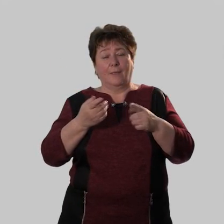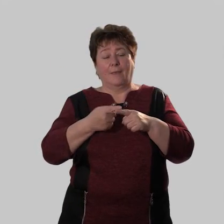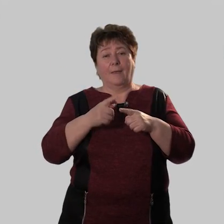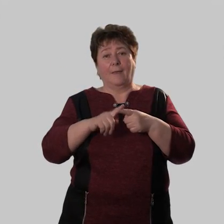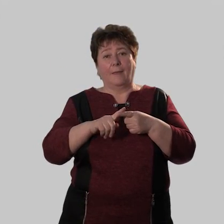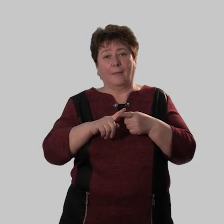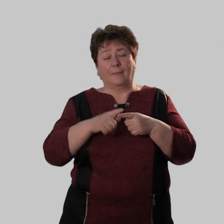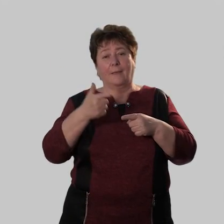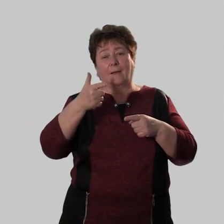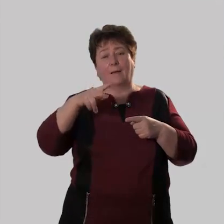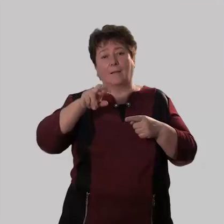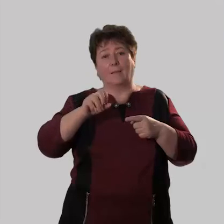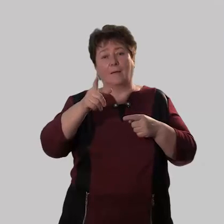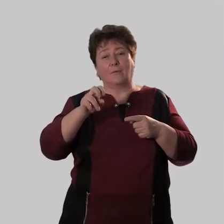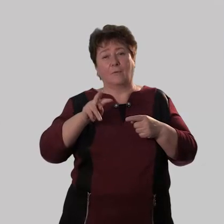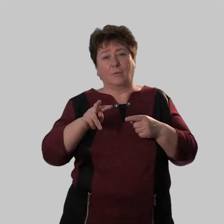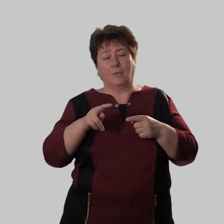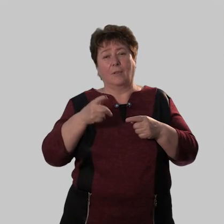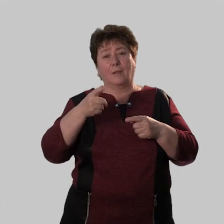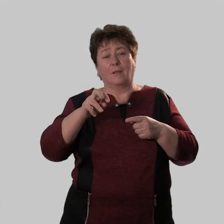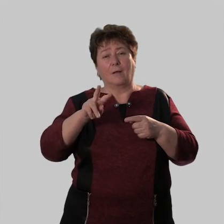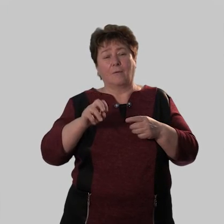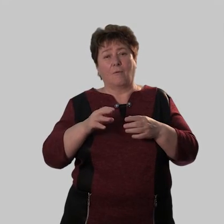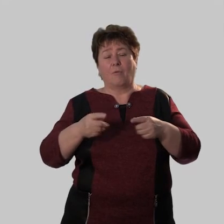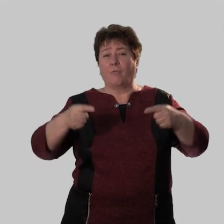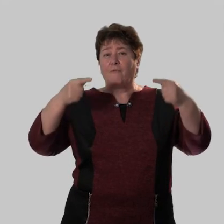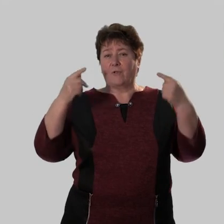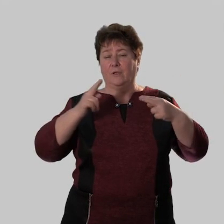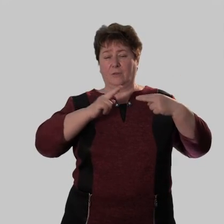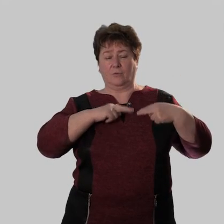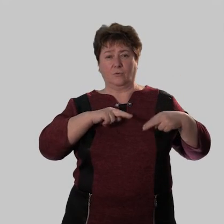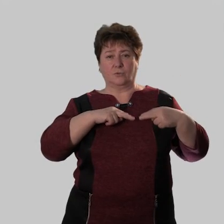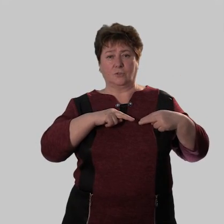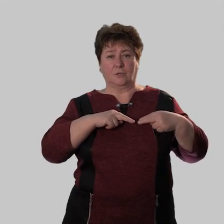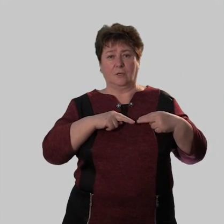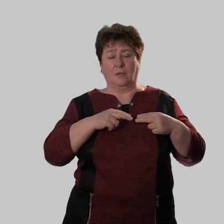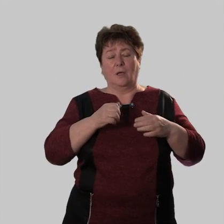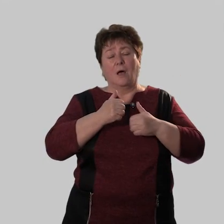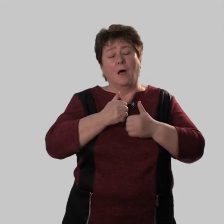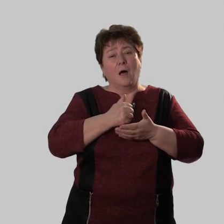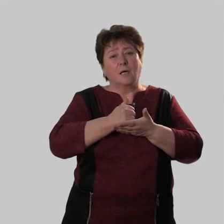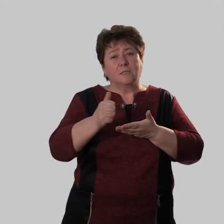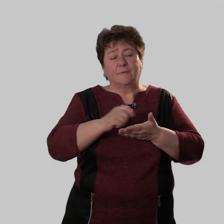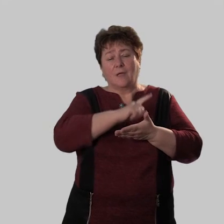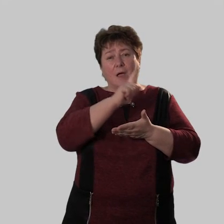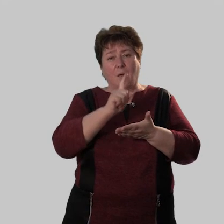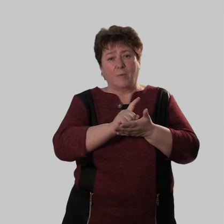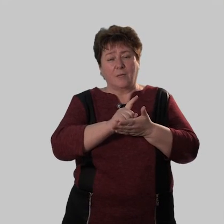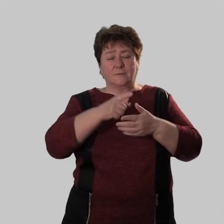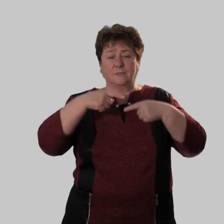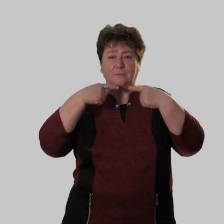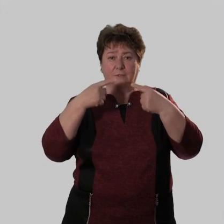Хм… Это глагол. Глагол – великий труженик. Основная его